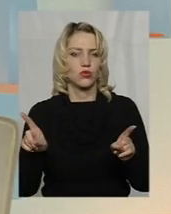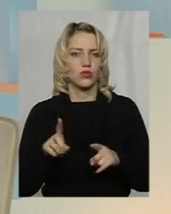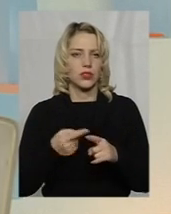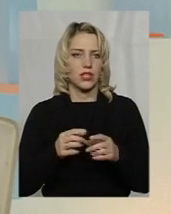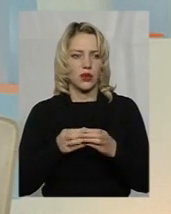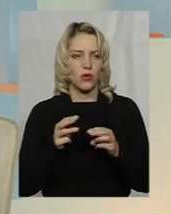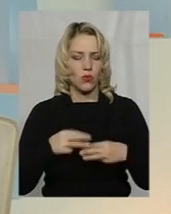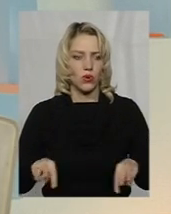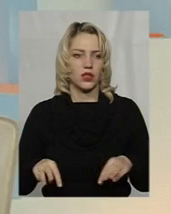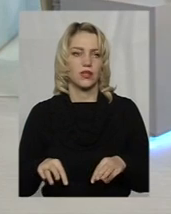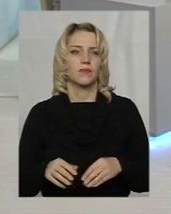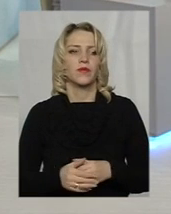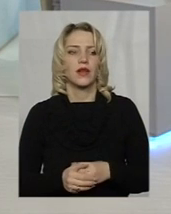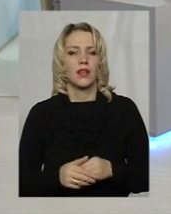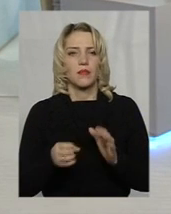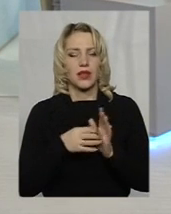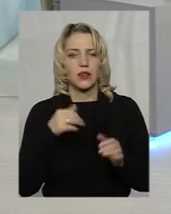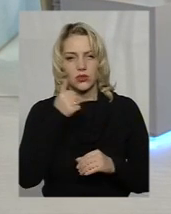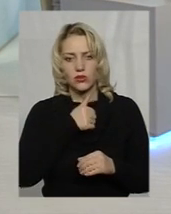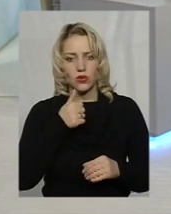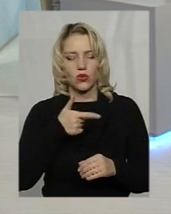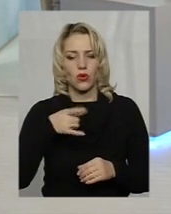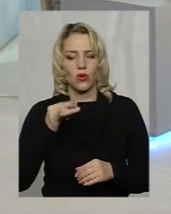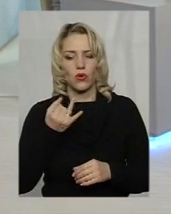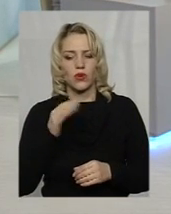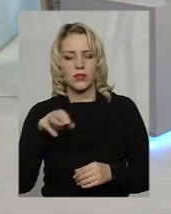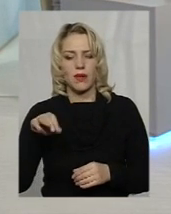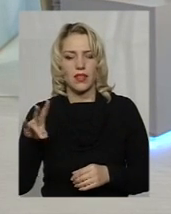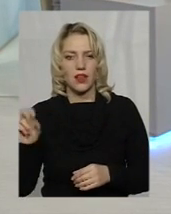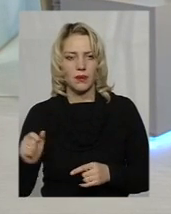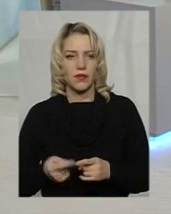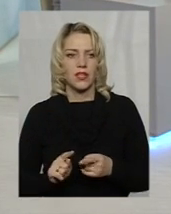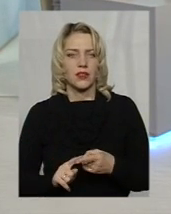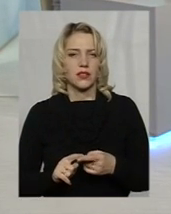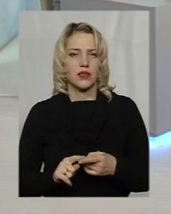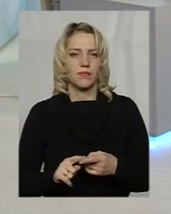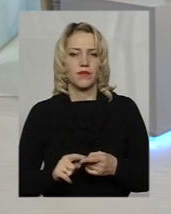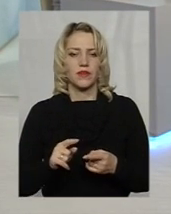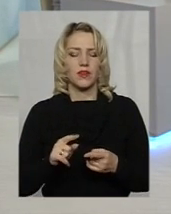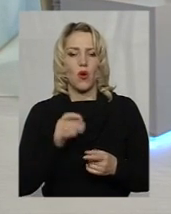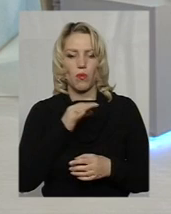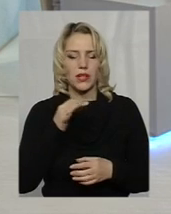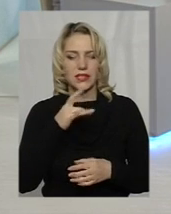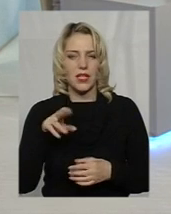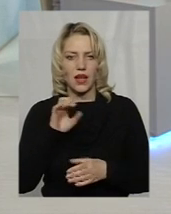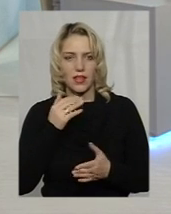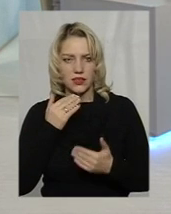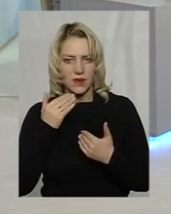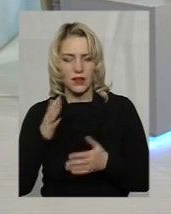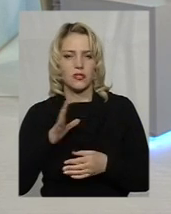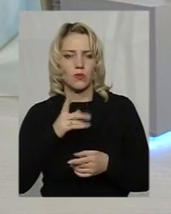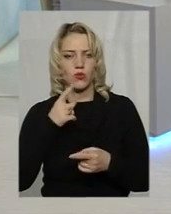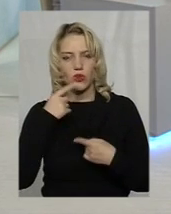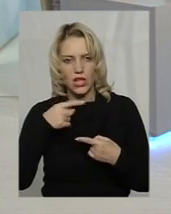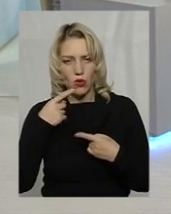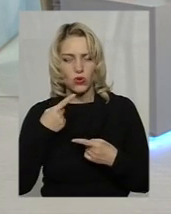Яценюка зробив в 2015 році, і уряд Гройсмана це два роки робив. Обласна рада зверталася, наголошувала на те,